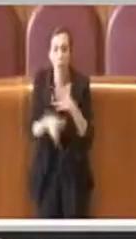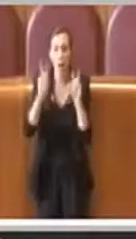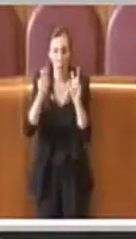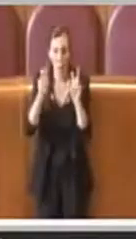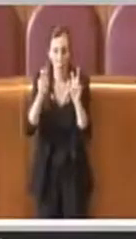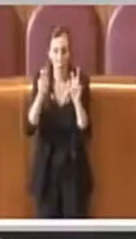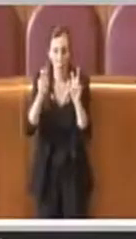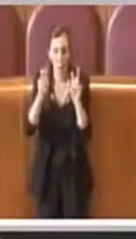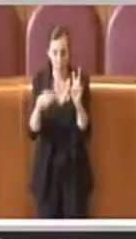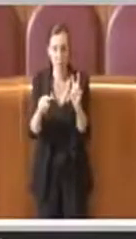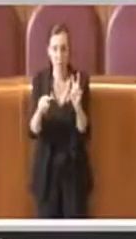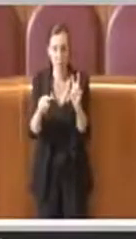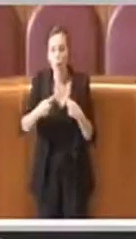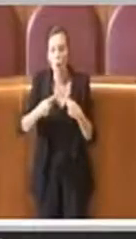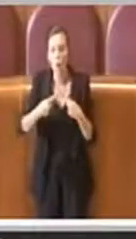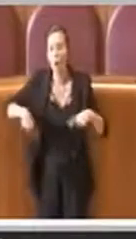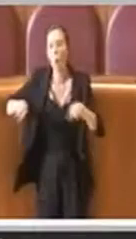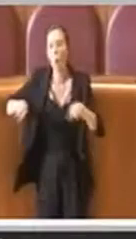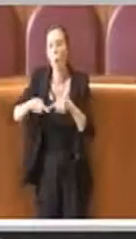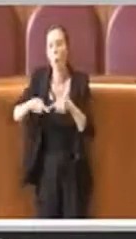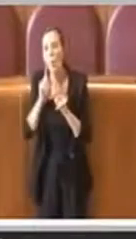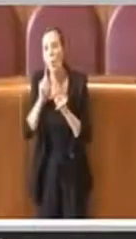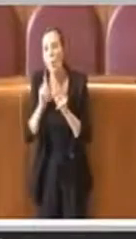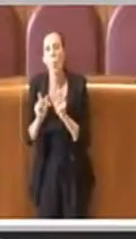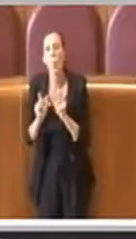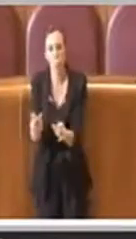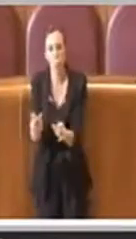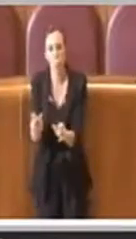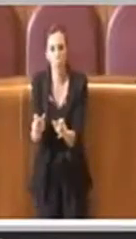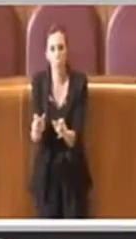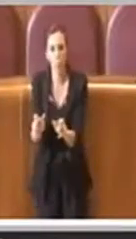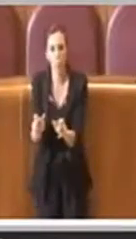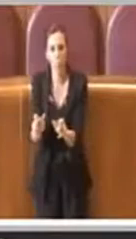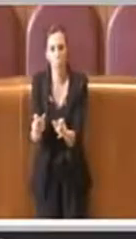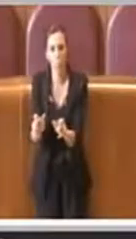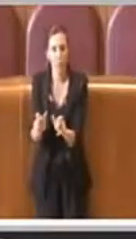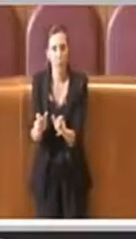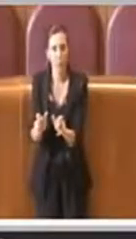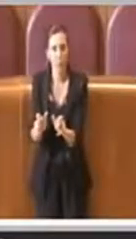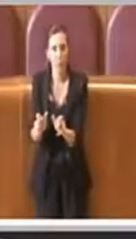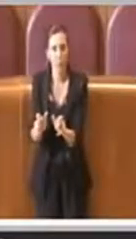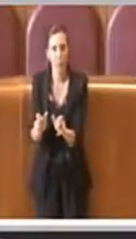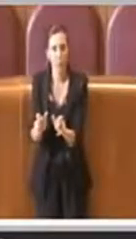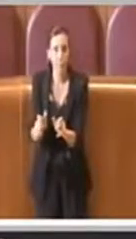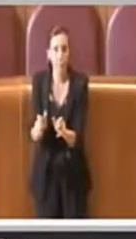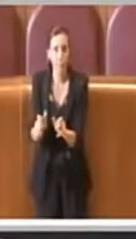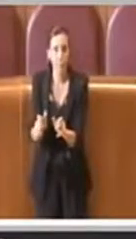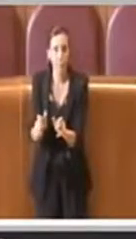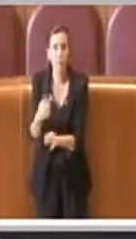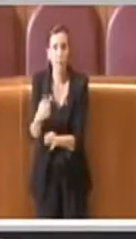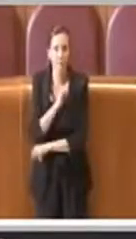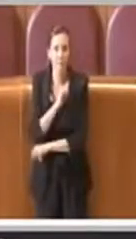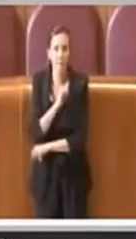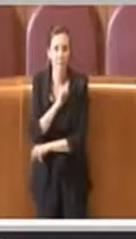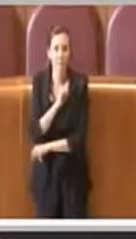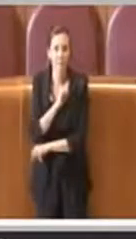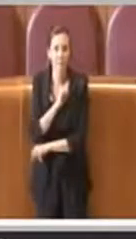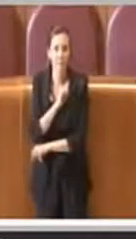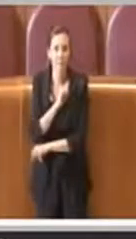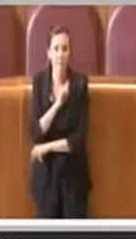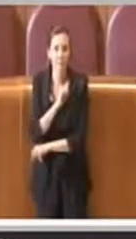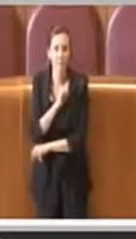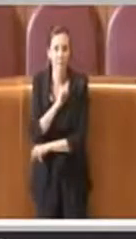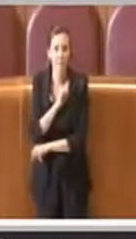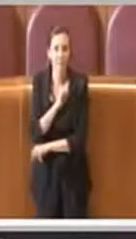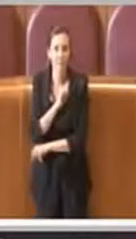con una Commissione specifica e credo che sia anche nel rispetto della